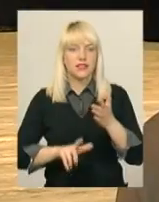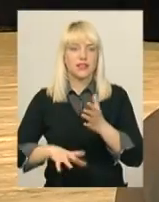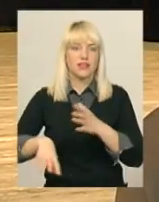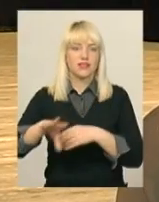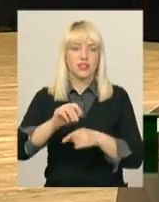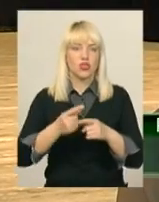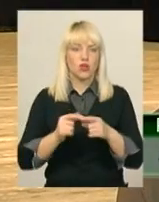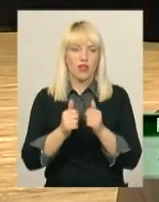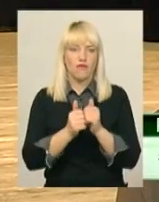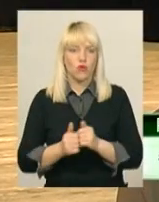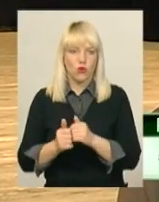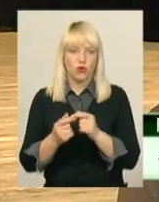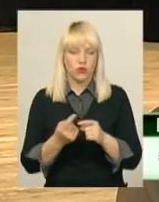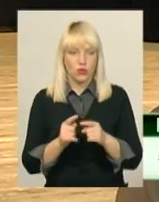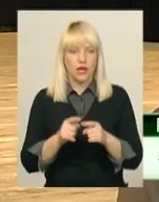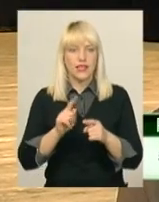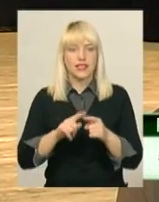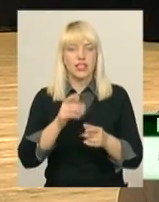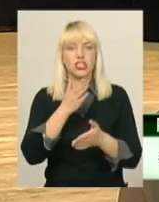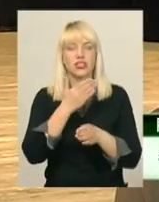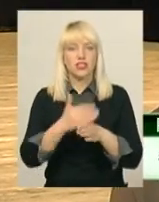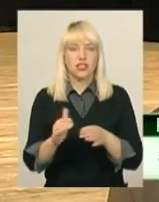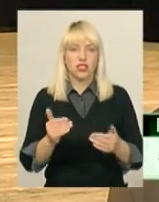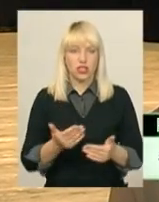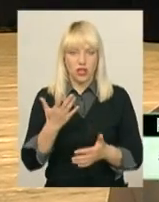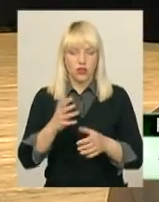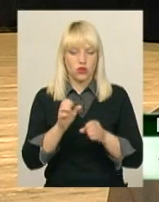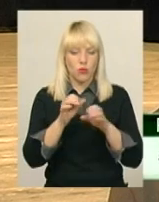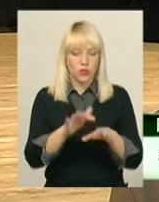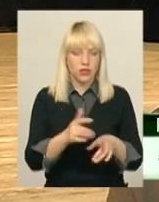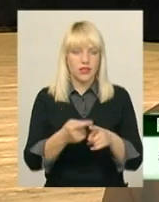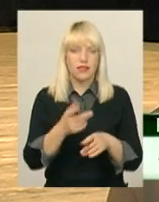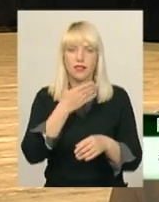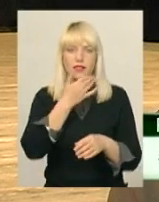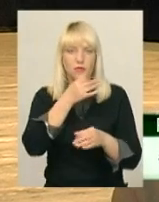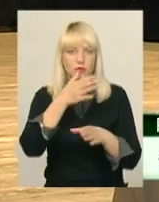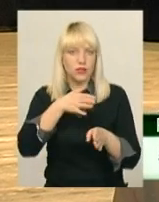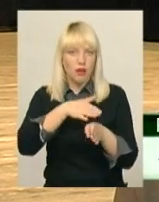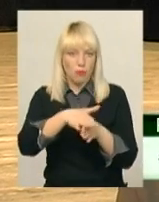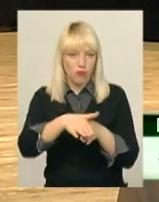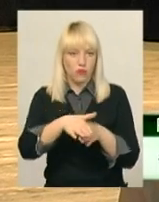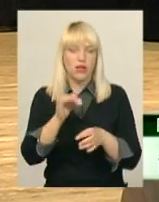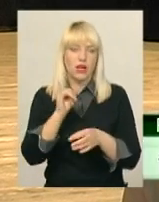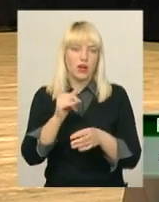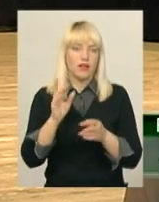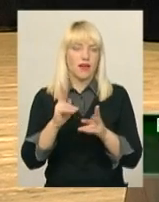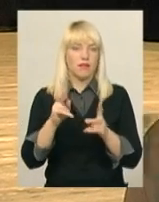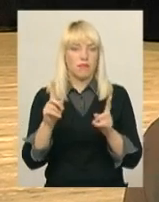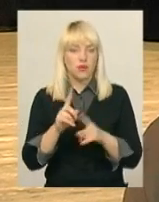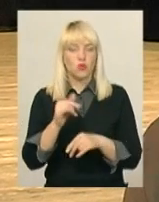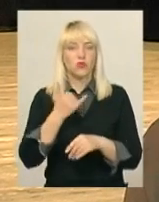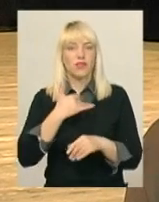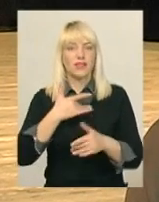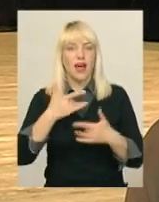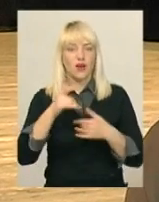Це вже частинка є життя, і коли ти її покидаєш, то воно все ж таки, ця незаповненість залишається. Все одно, як мінімум, навіть в нас є актори, які